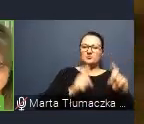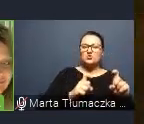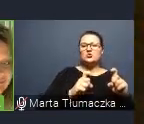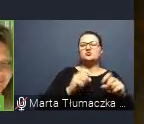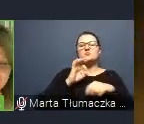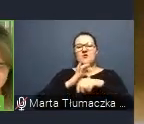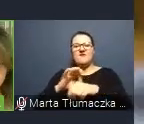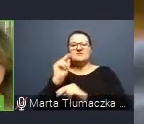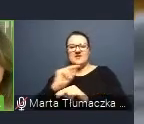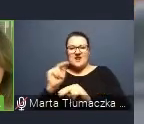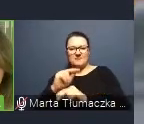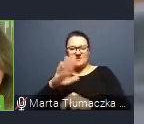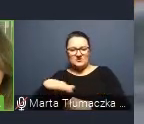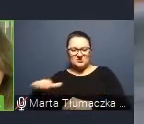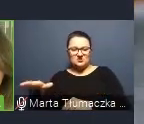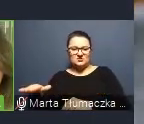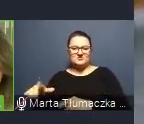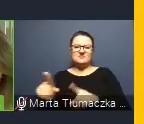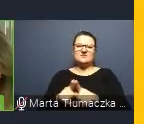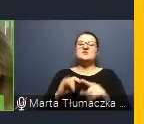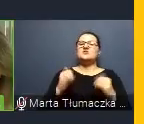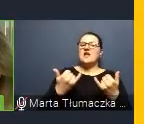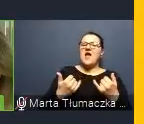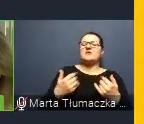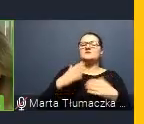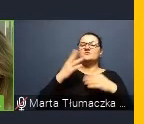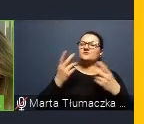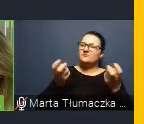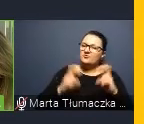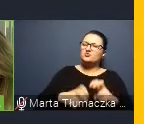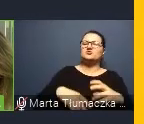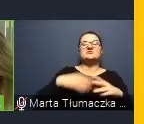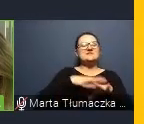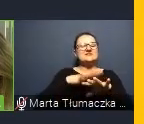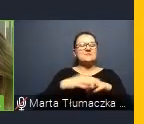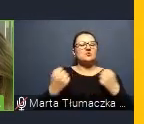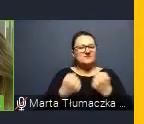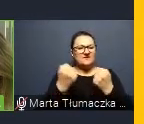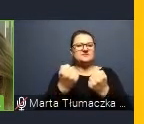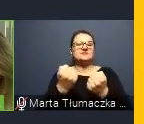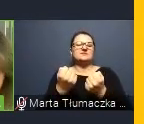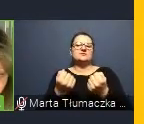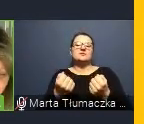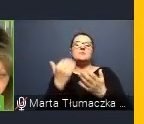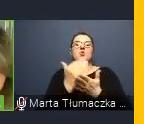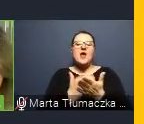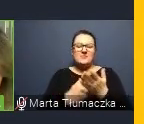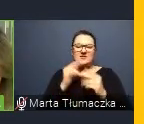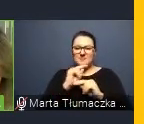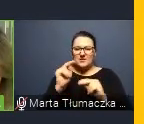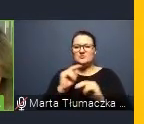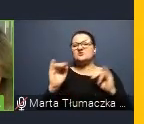Jak budować system motywacyjny? Jak konstruować programy terapeutyczne? Jak je